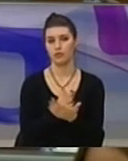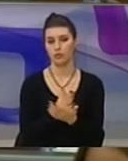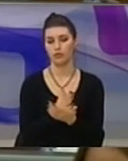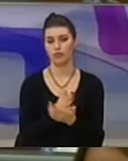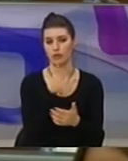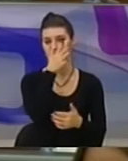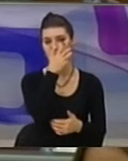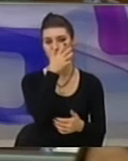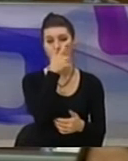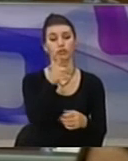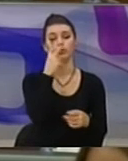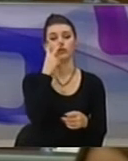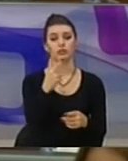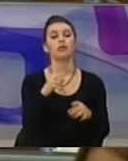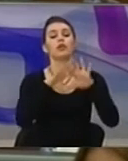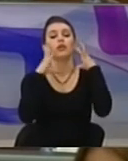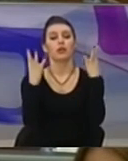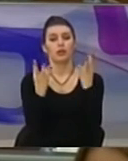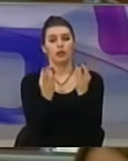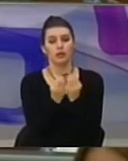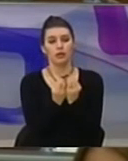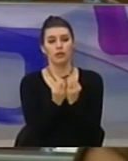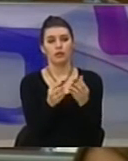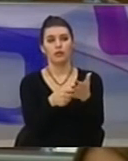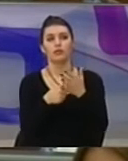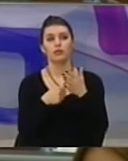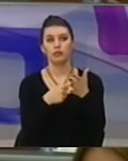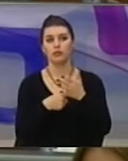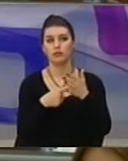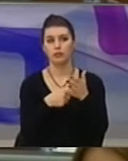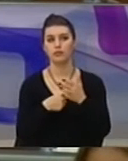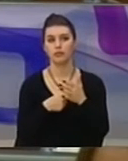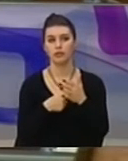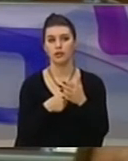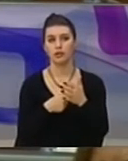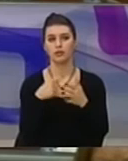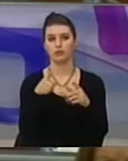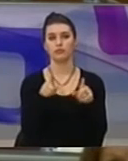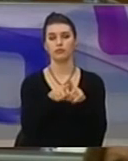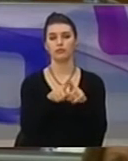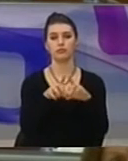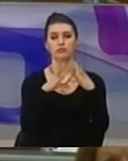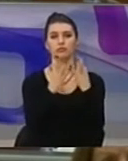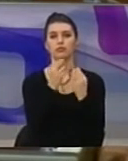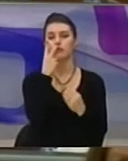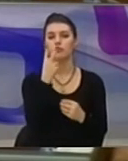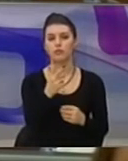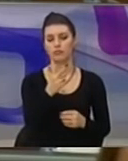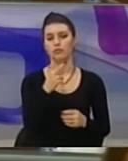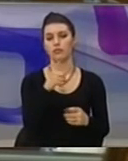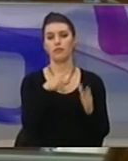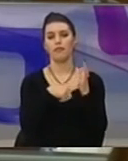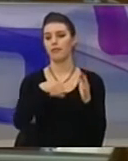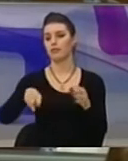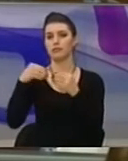mirë, e të cilat asë që janë përmendu në fushatë. Këtu vlen të përmendet mos rritje e pagave e cila po ashtu potenësua nga shumë